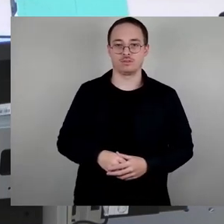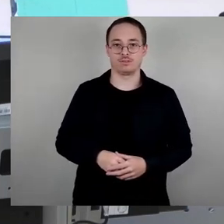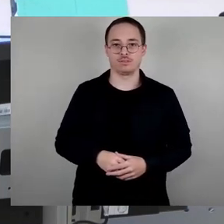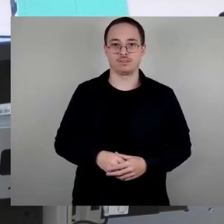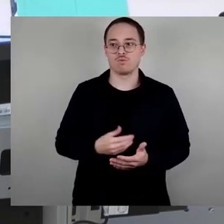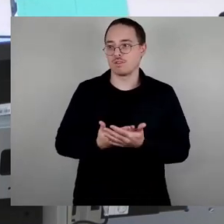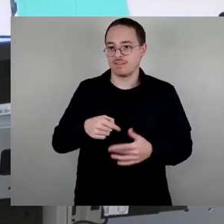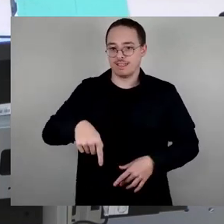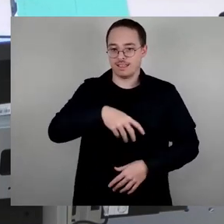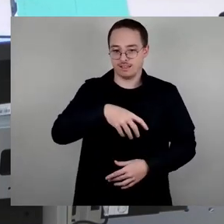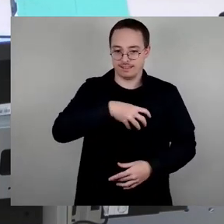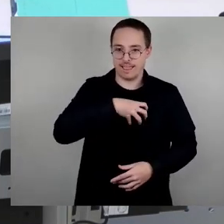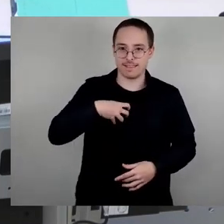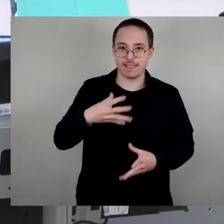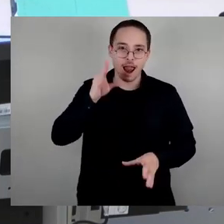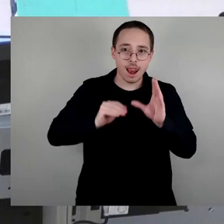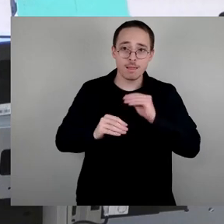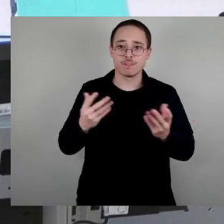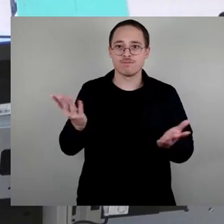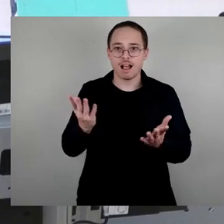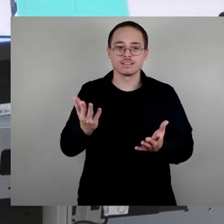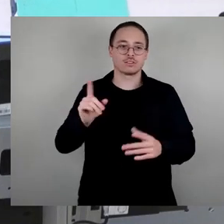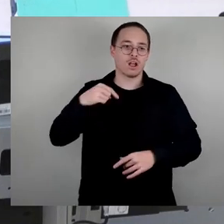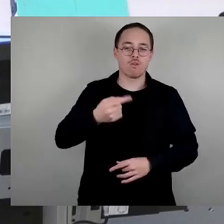dass wir auch solche aktuellen Geschichten dort mit reinkriegen.